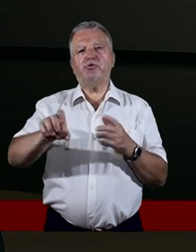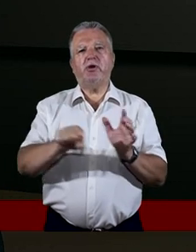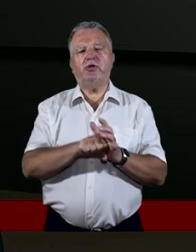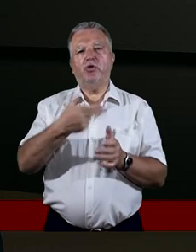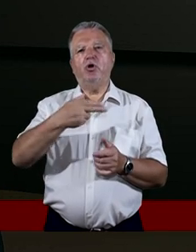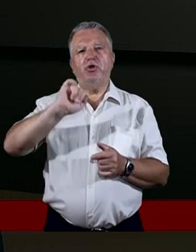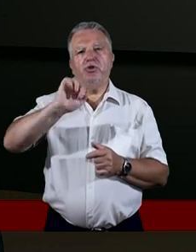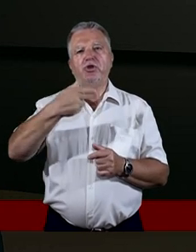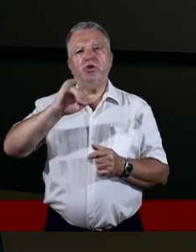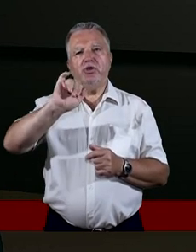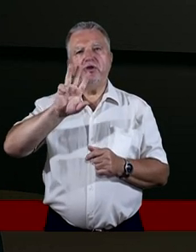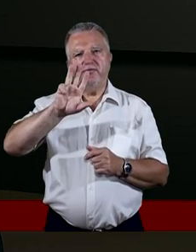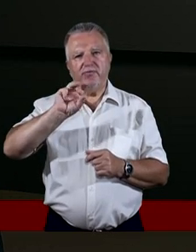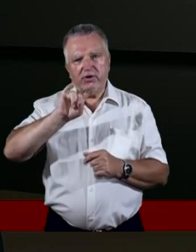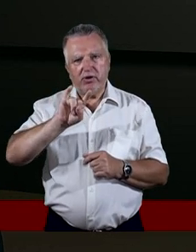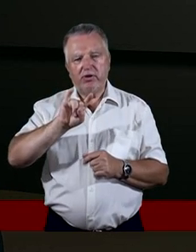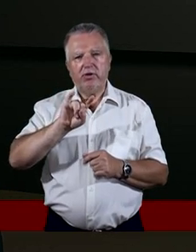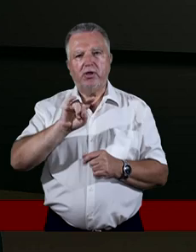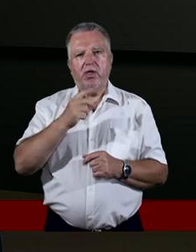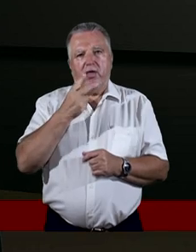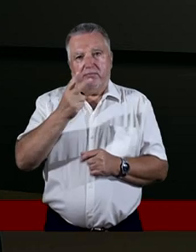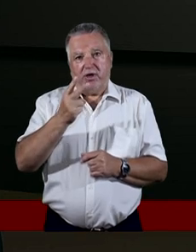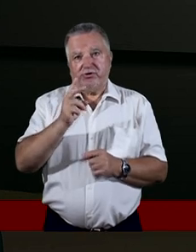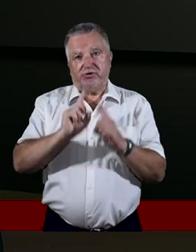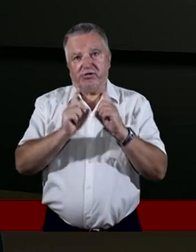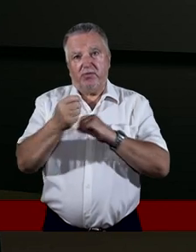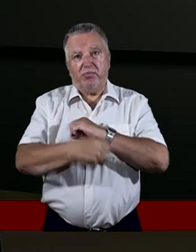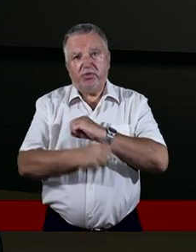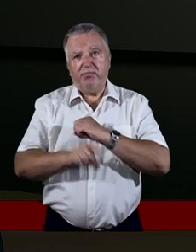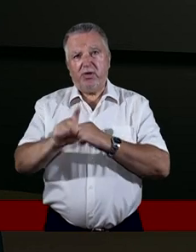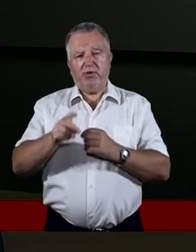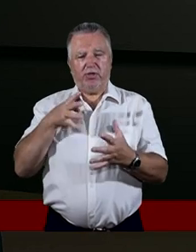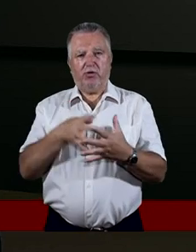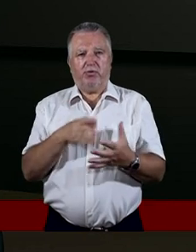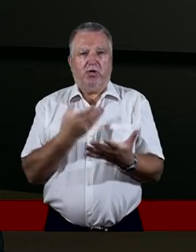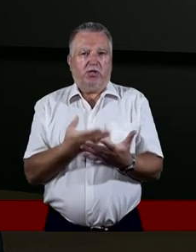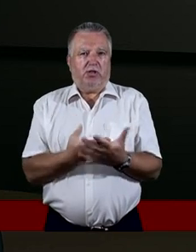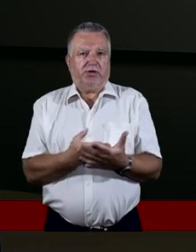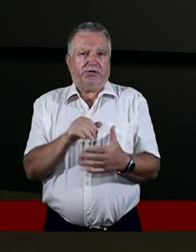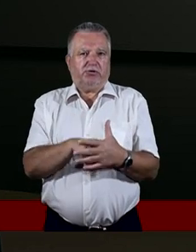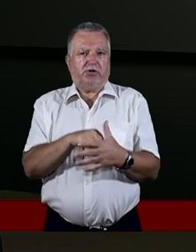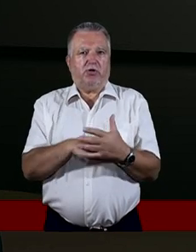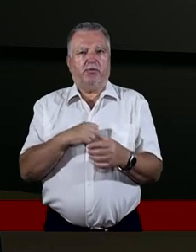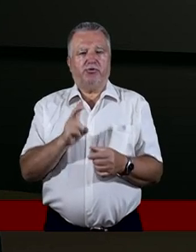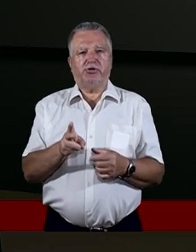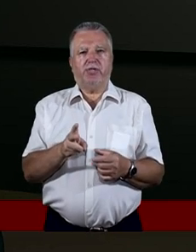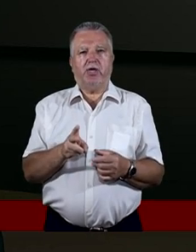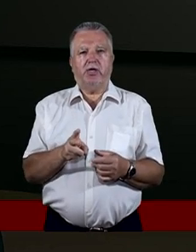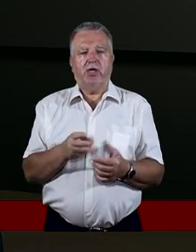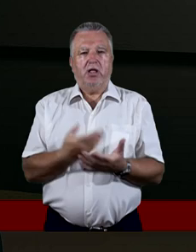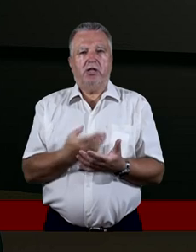Patrząc z perspektywy czasu, dzisiaj potępiamy tego proroka nawet. Dlaczego w taki sposób się zachowywał? Dlaczego